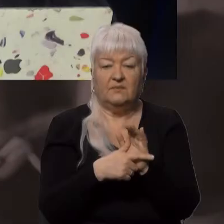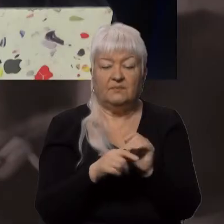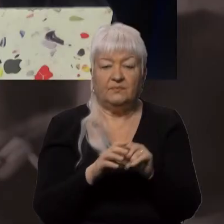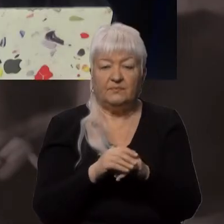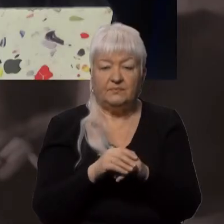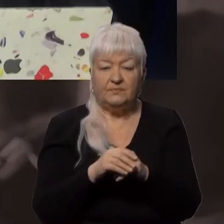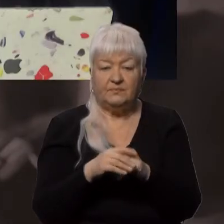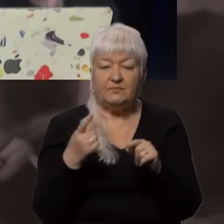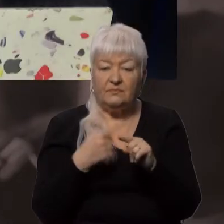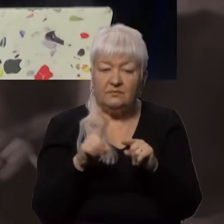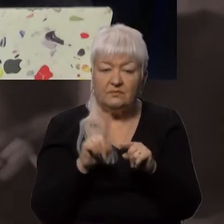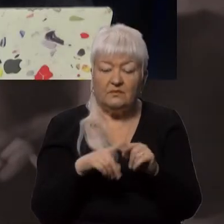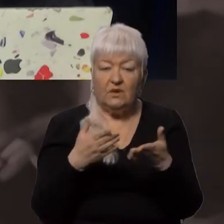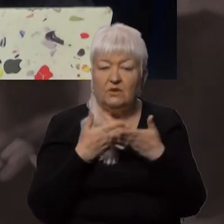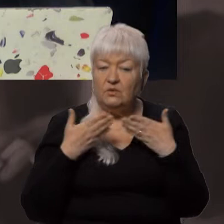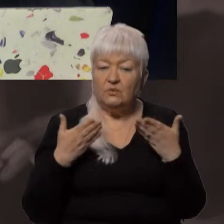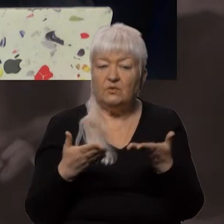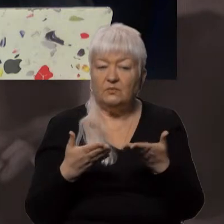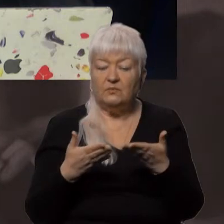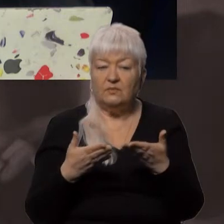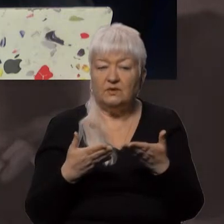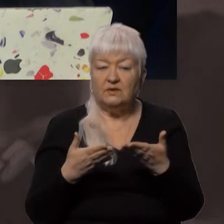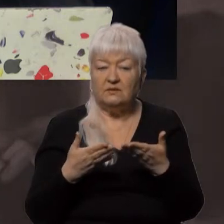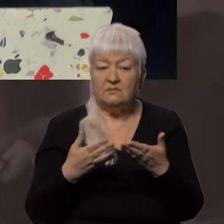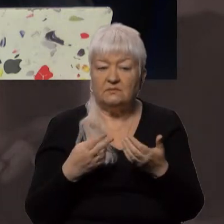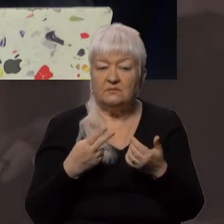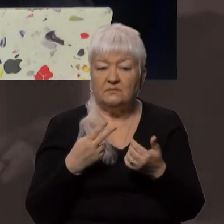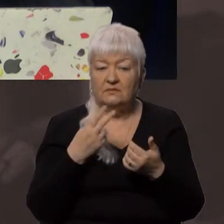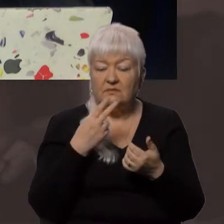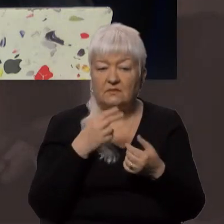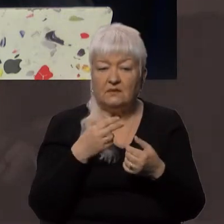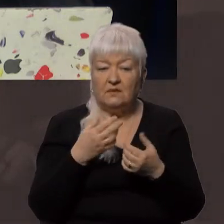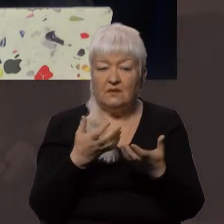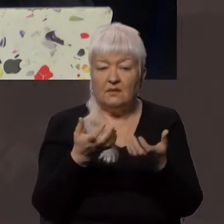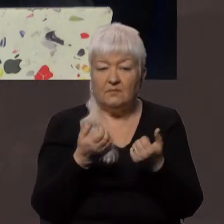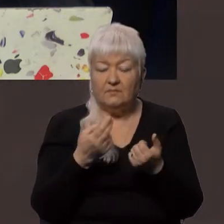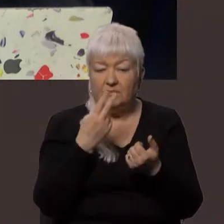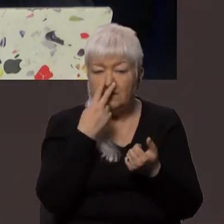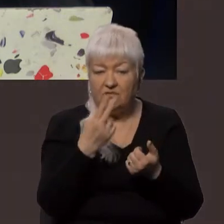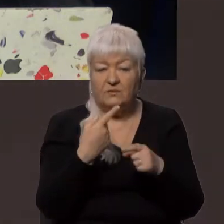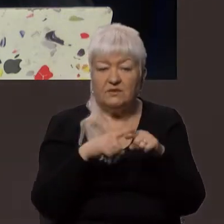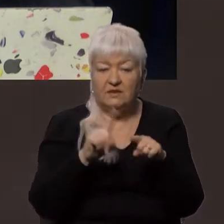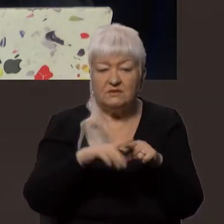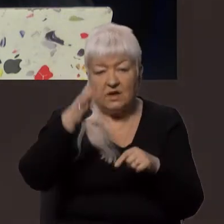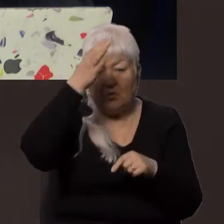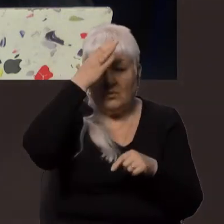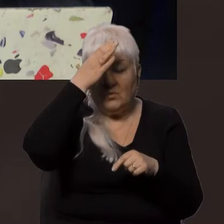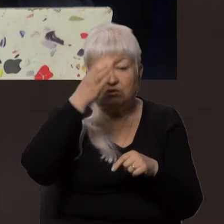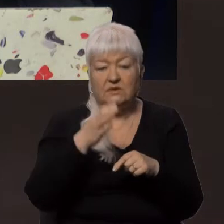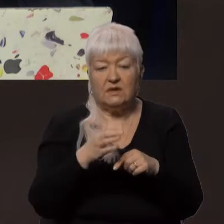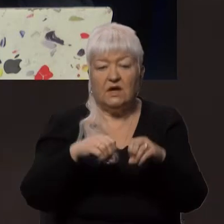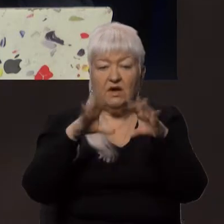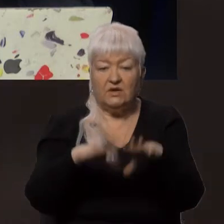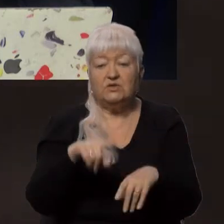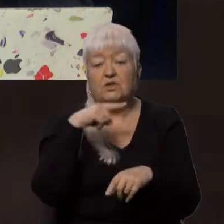І тому ми, виходячи з цього мудрого, соломонового рішення, кажемо